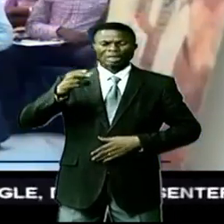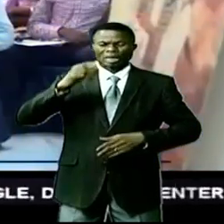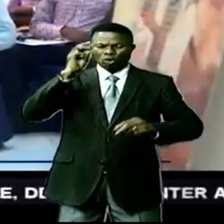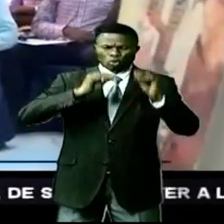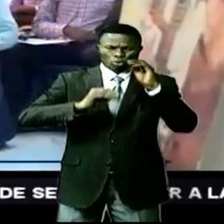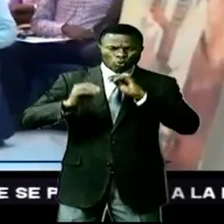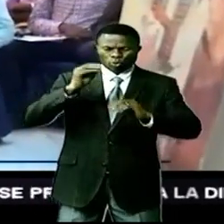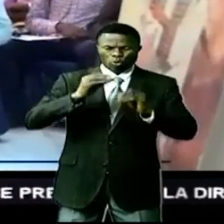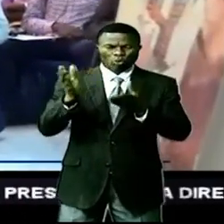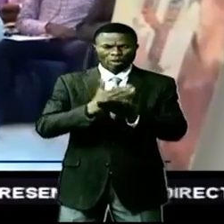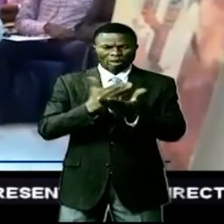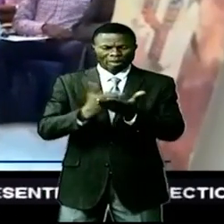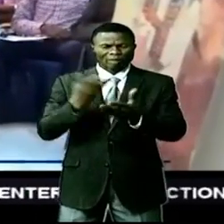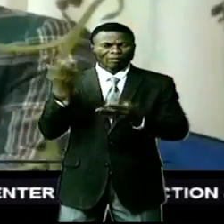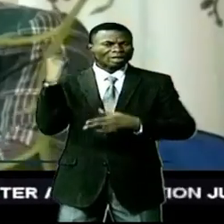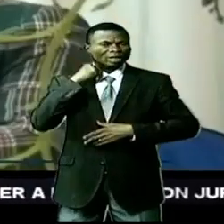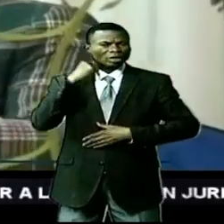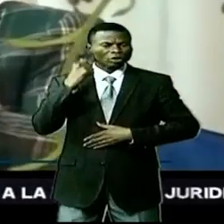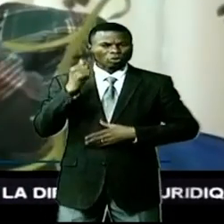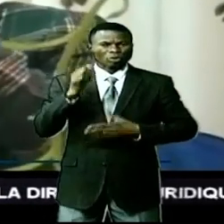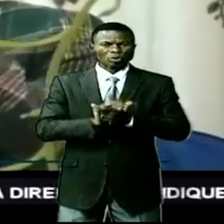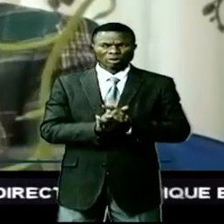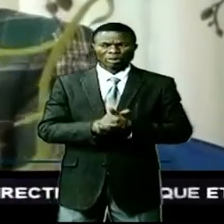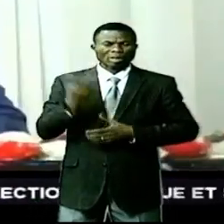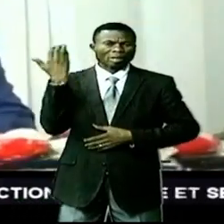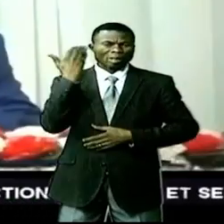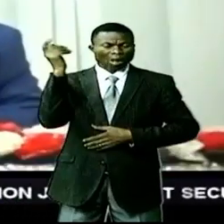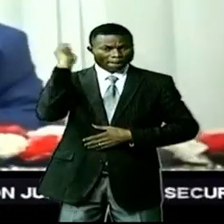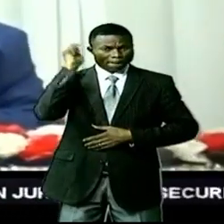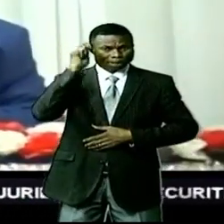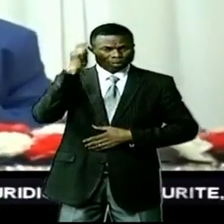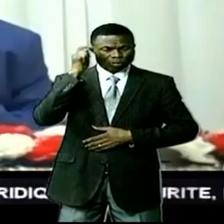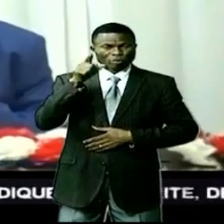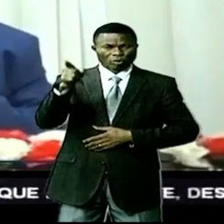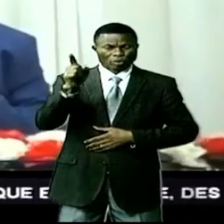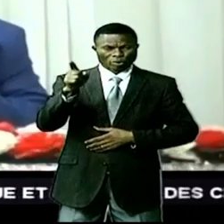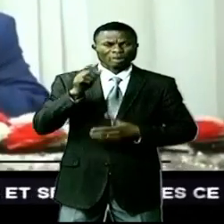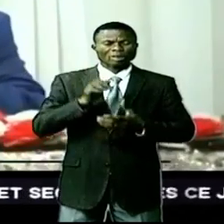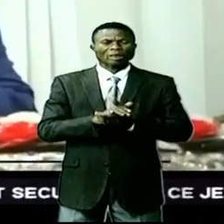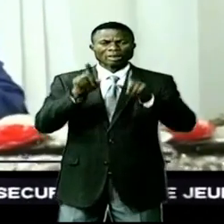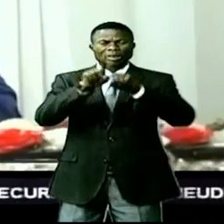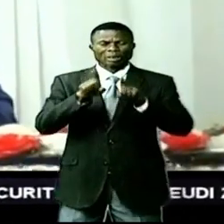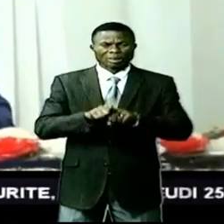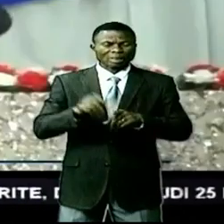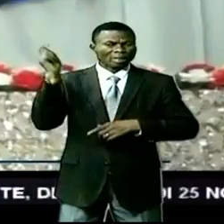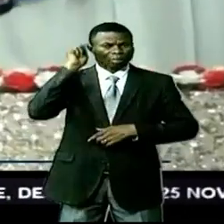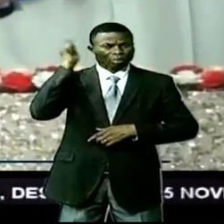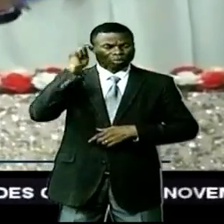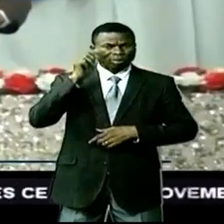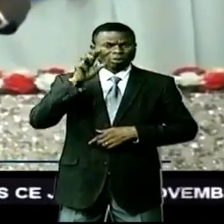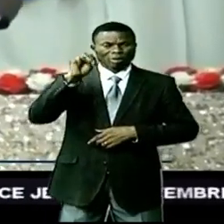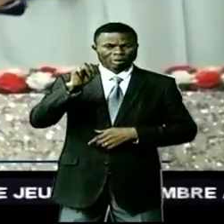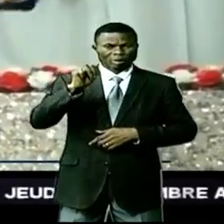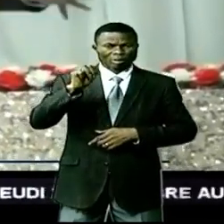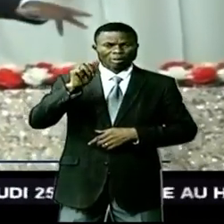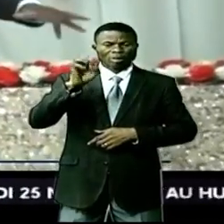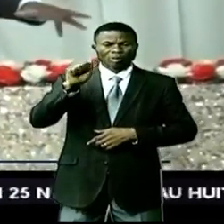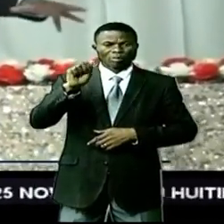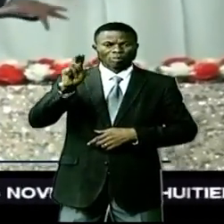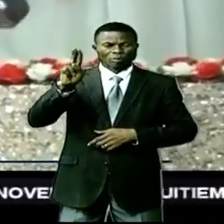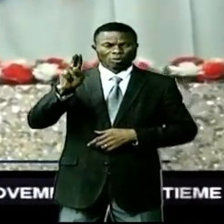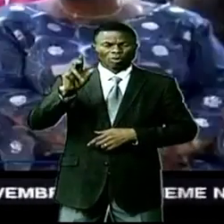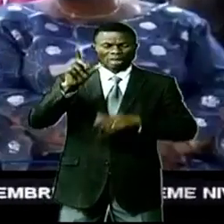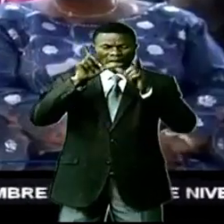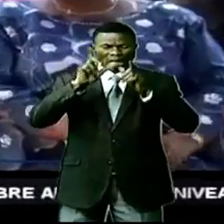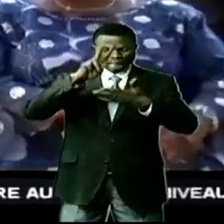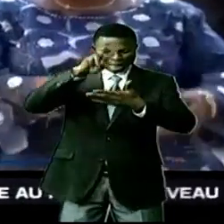le livre et l'auteur. L'abbé Gaspard Mokoko, le professeur Antoine Titungu et le professeur Maurice Amori, deux littéraires